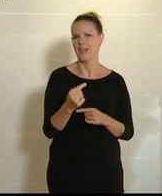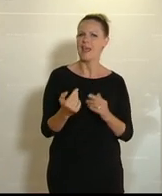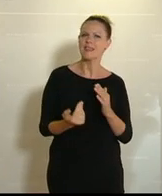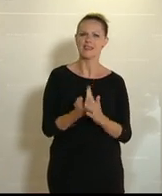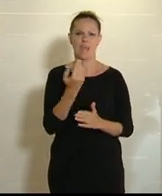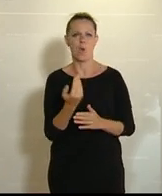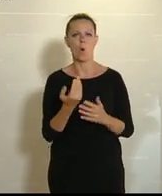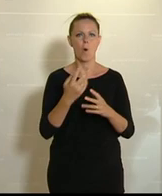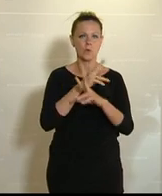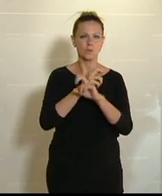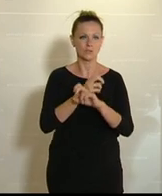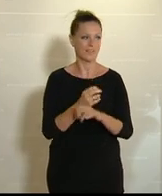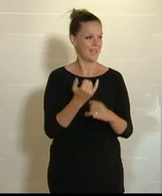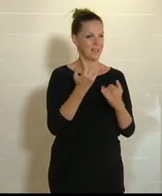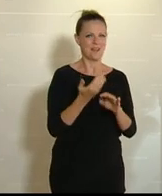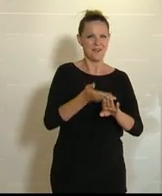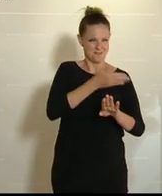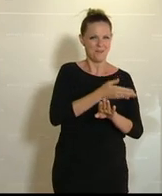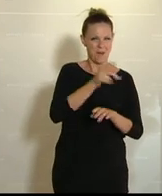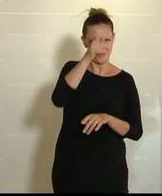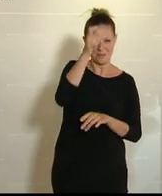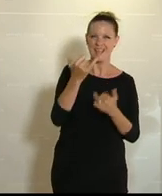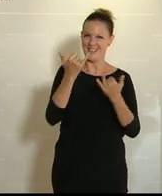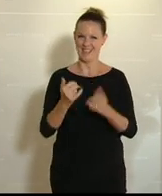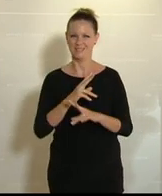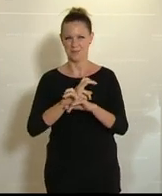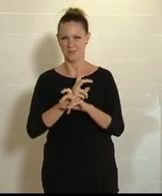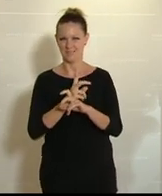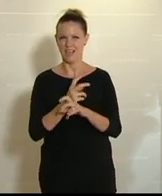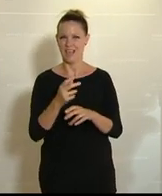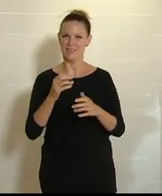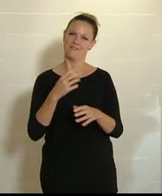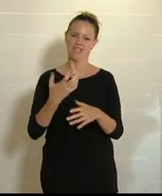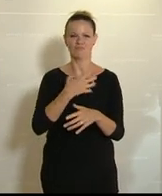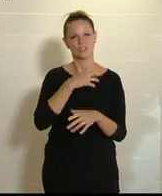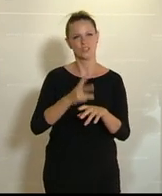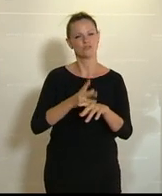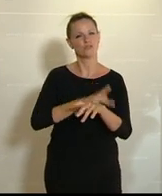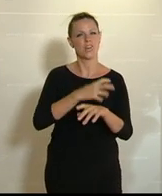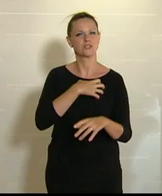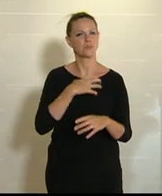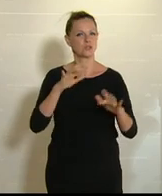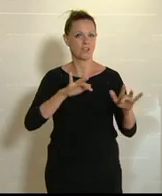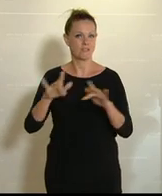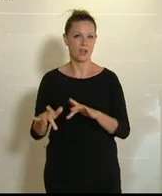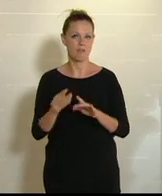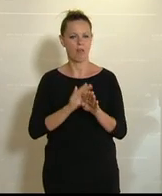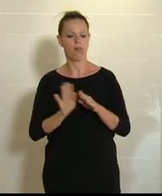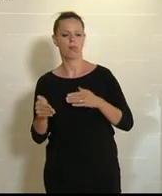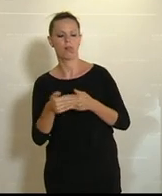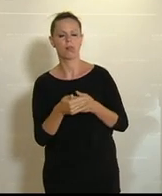diejenigen, die vorher Türken waren und jetzt die österreichische Staatsbürgerschaft, haben genau unter die Lupe zu nehmen, denn viele von denen haben sich hinten herum die türkische